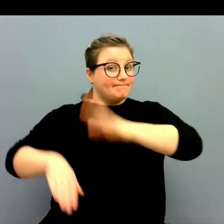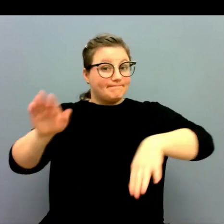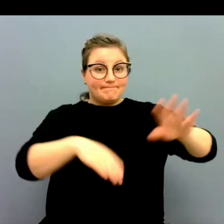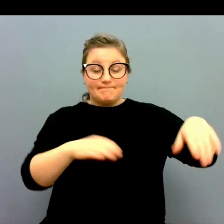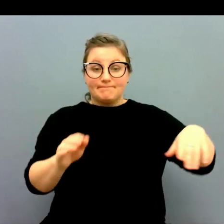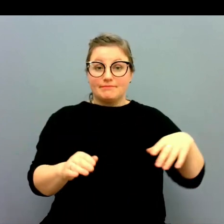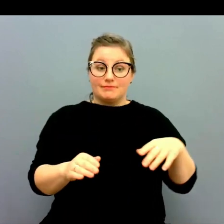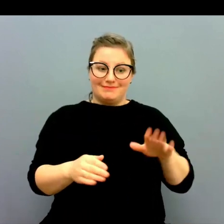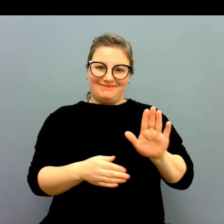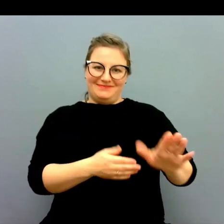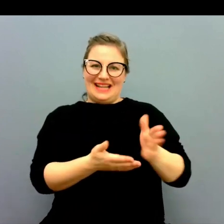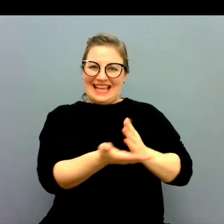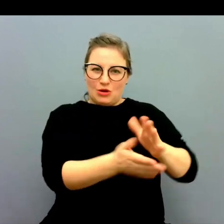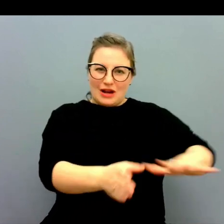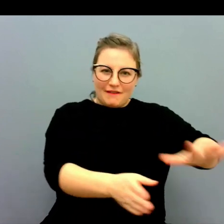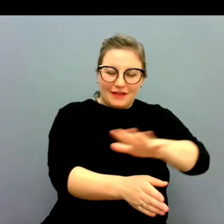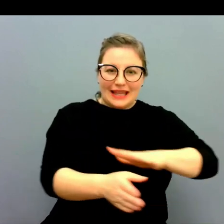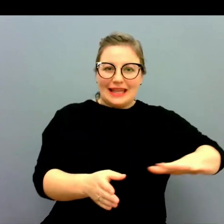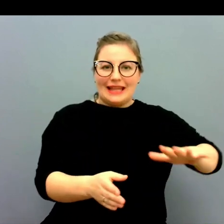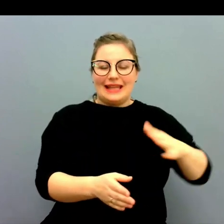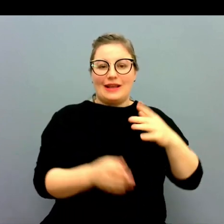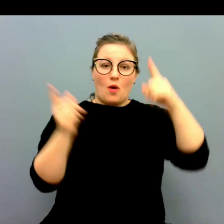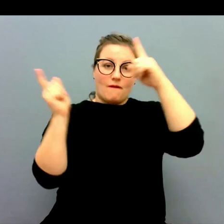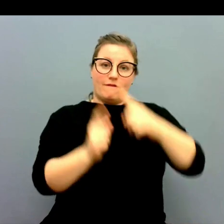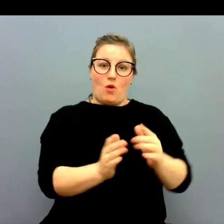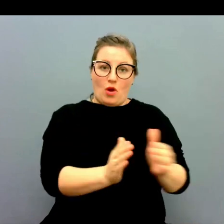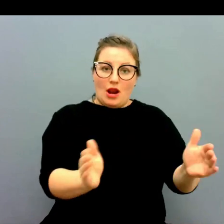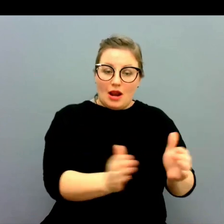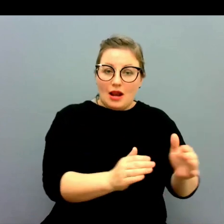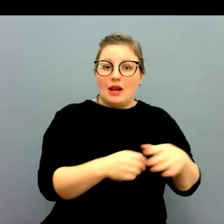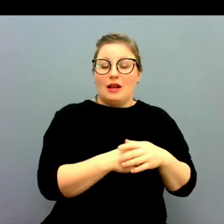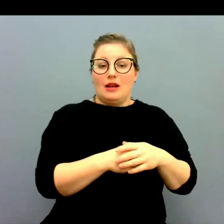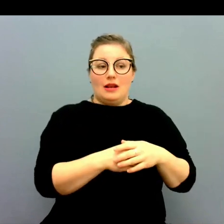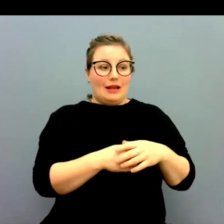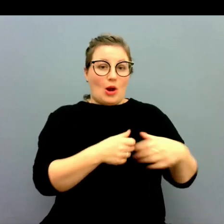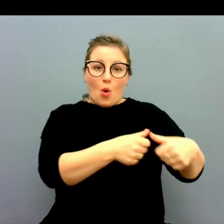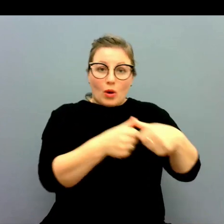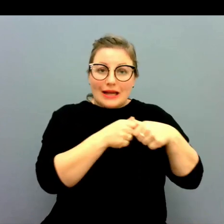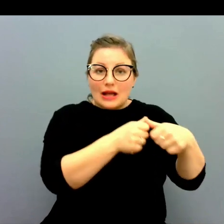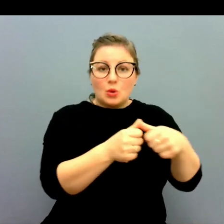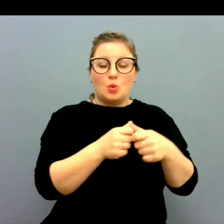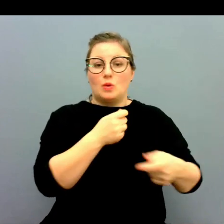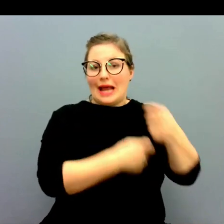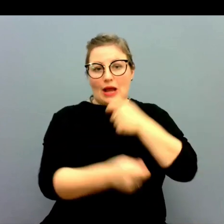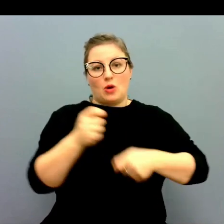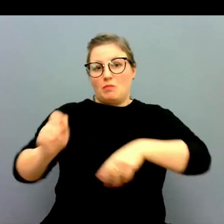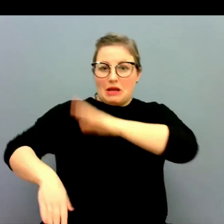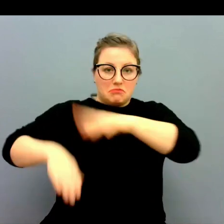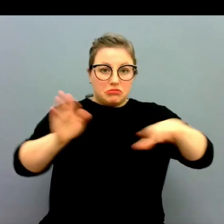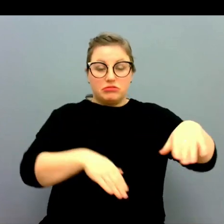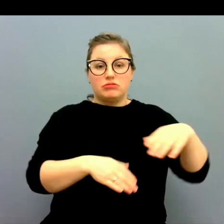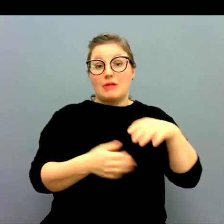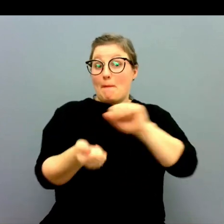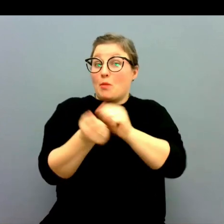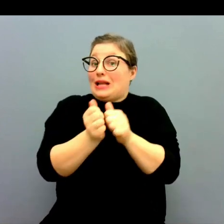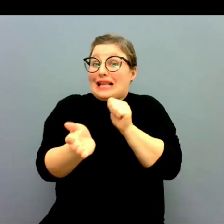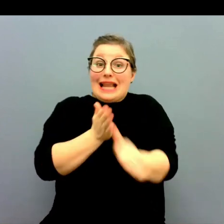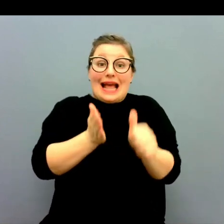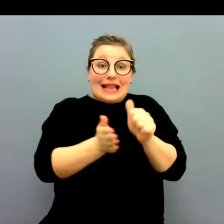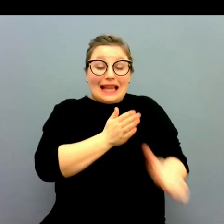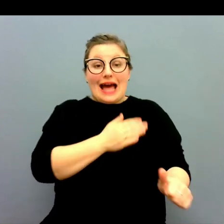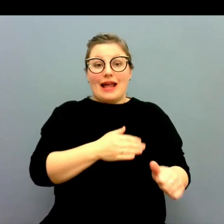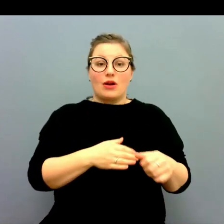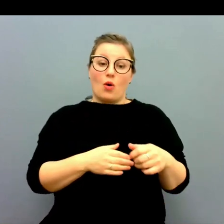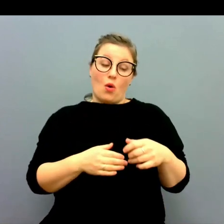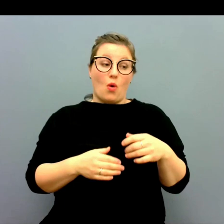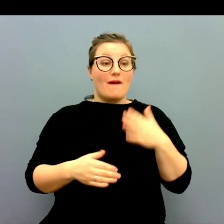det gäller geografi och demografiskt, organisatoriskt, ekonomiskt, politiska ledningar